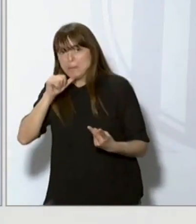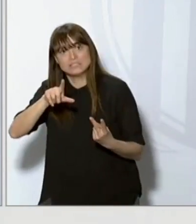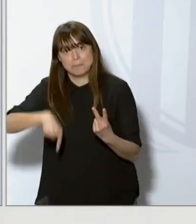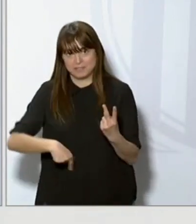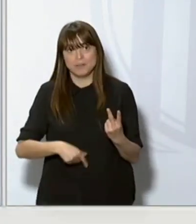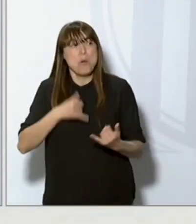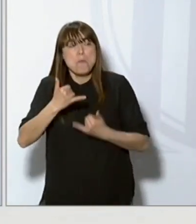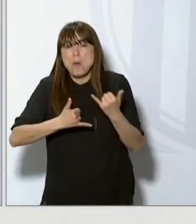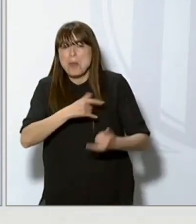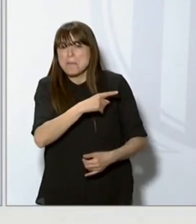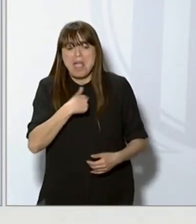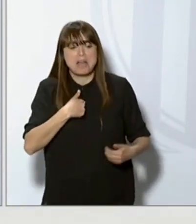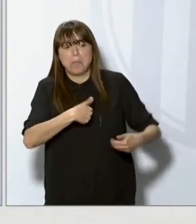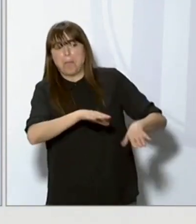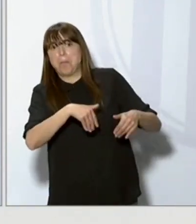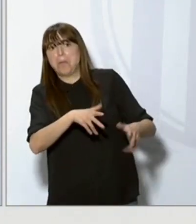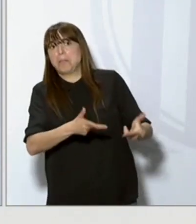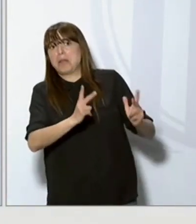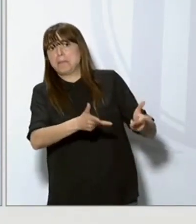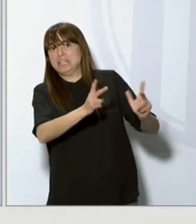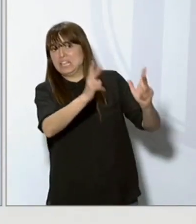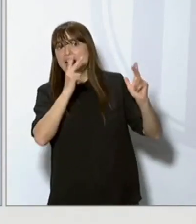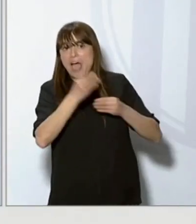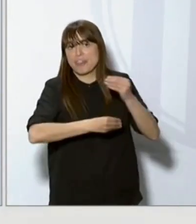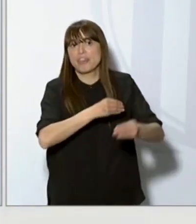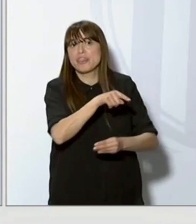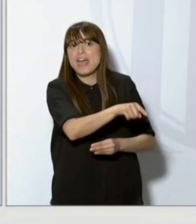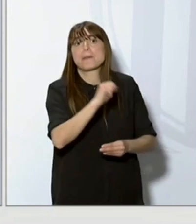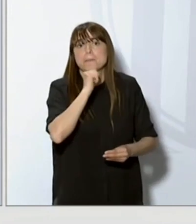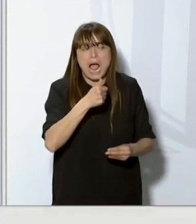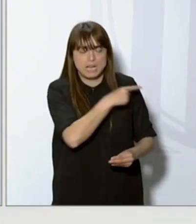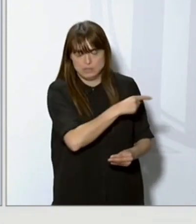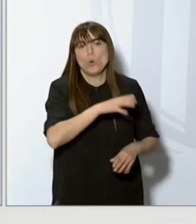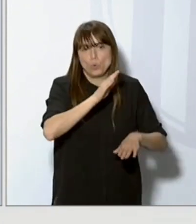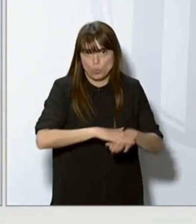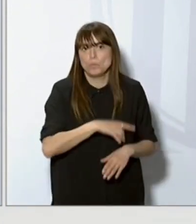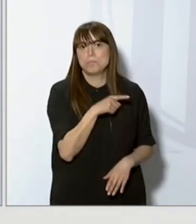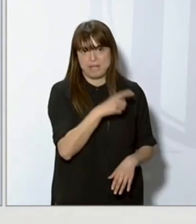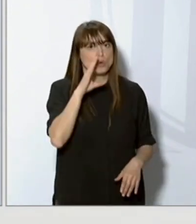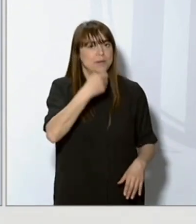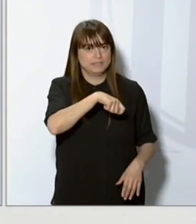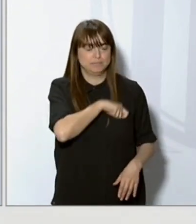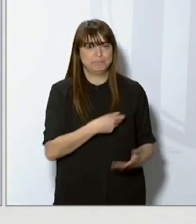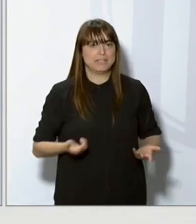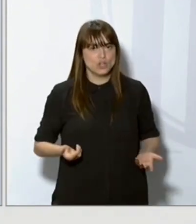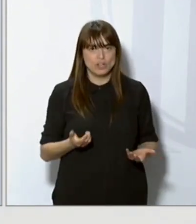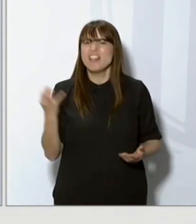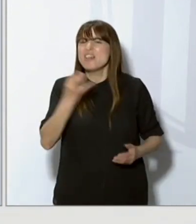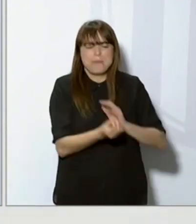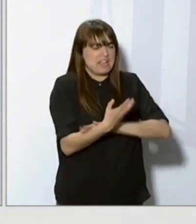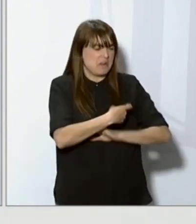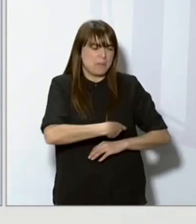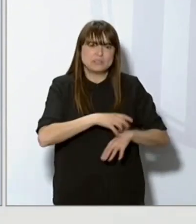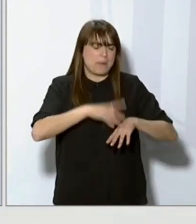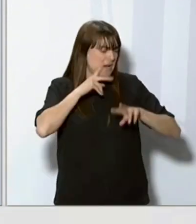silenci al voltant d'aquests. Cal ja una comissió d'investigació i cal arribar fins al final per aclarir el que ja és l'escàndol polític més